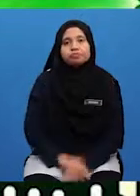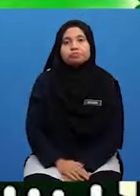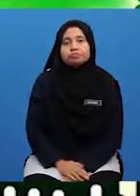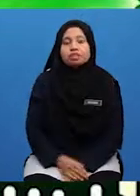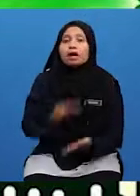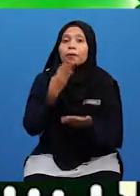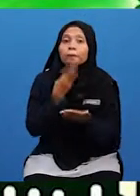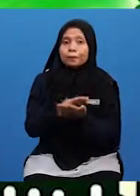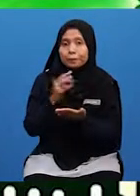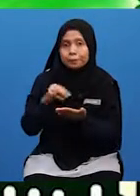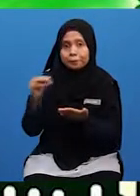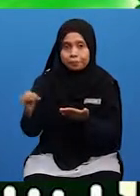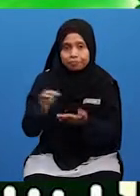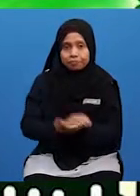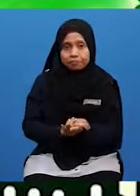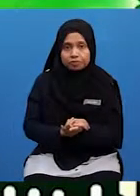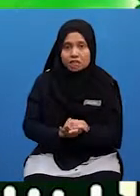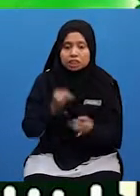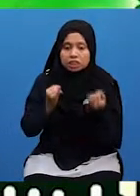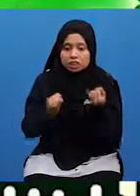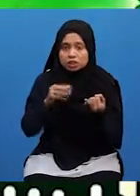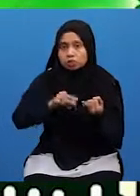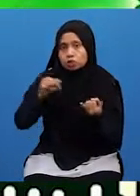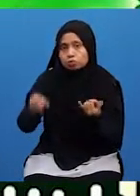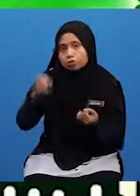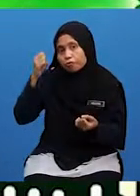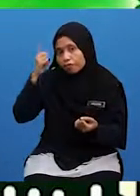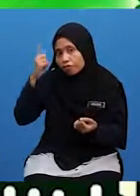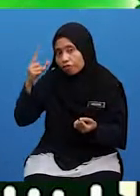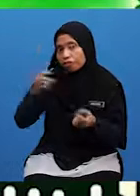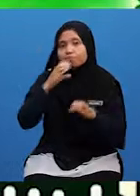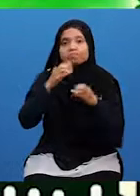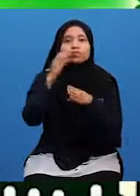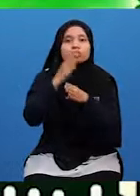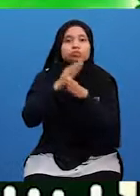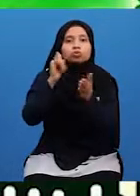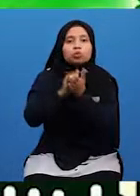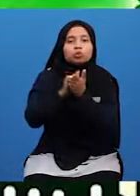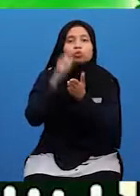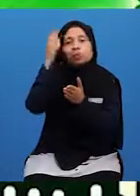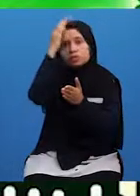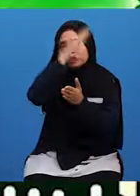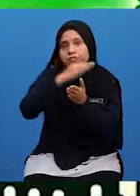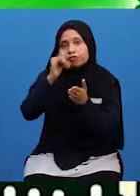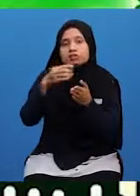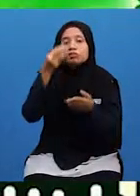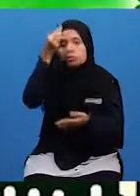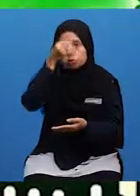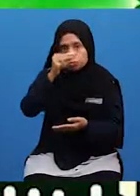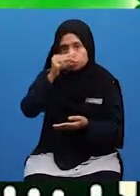Baiklah murid-murid Jika murid-murid faham Bercakap benar itu Adalah bersifat yang mulia